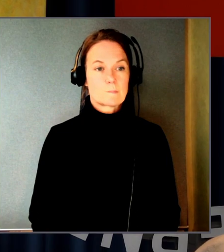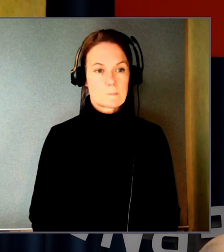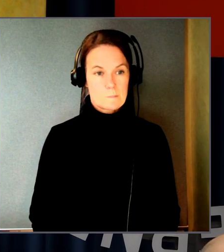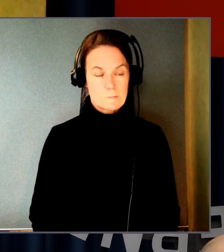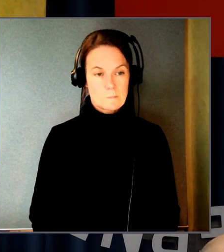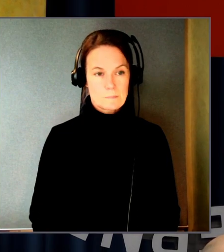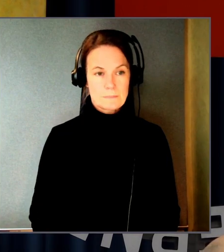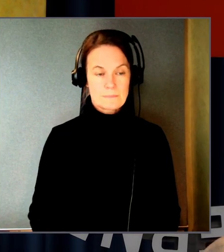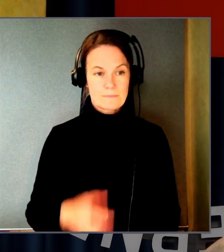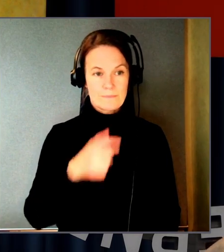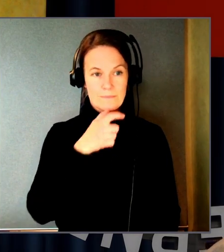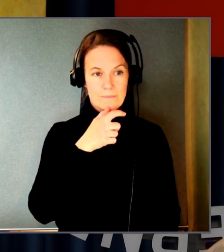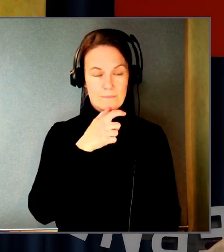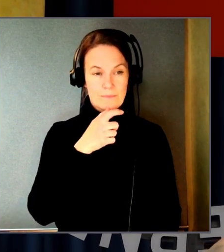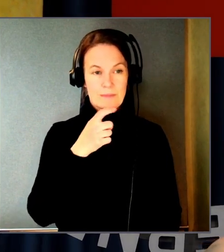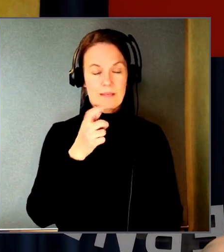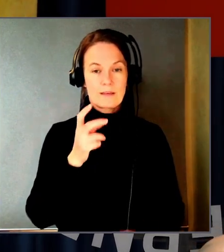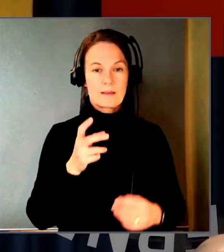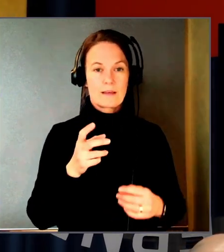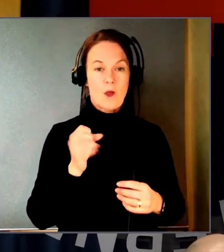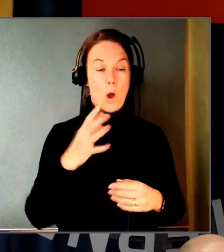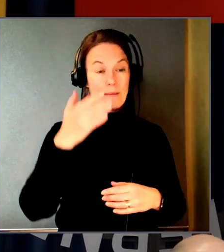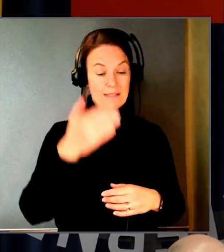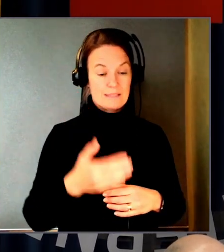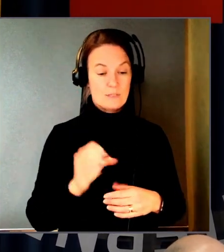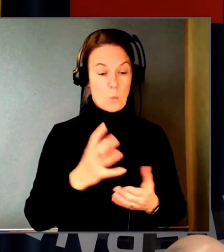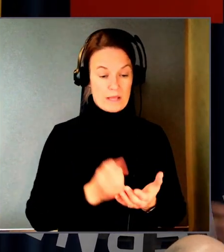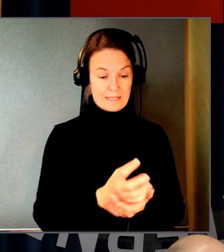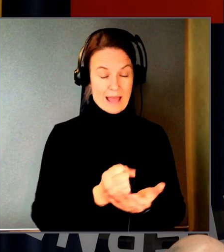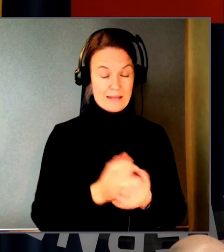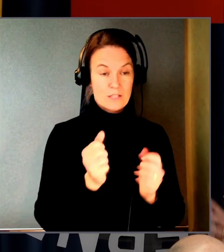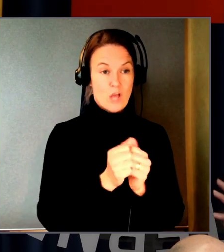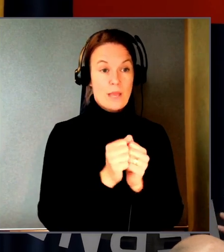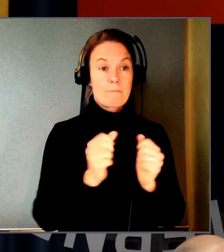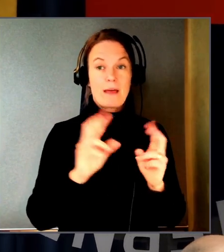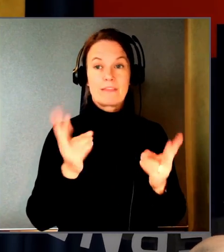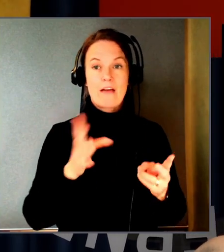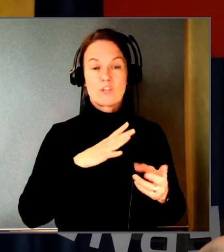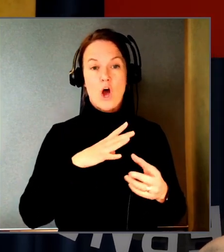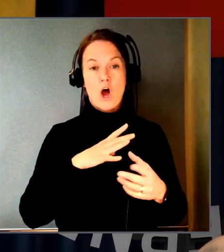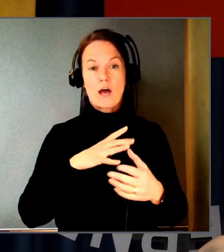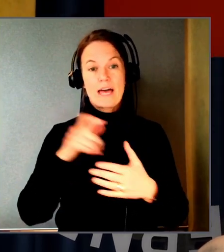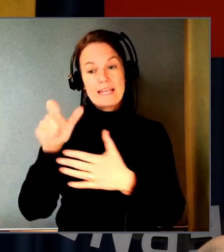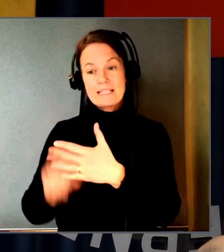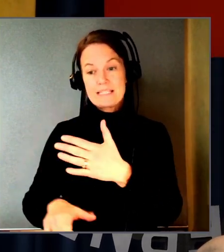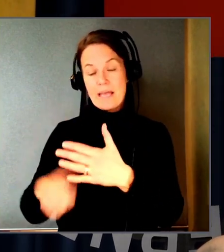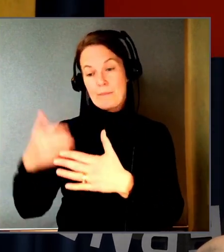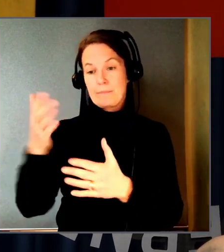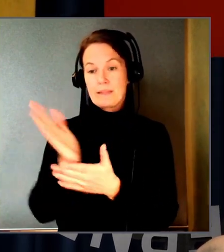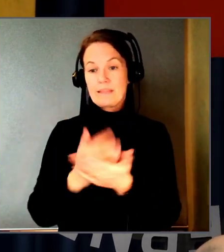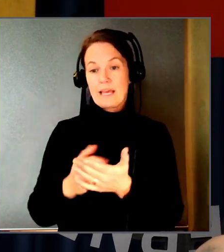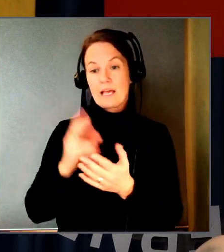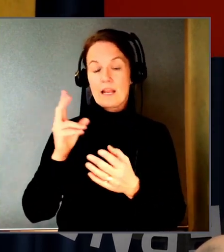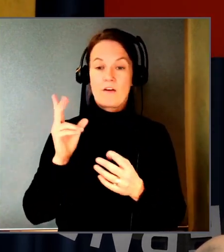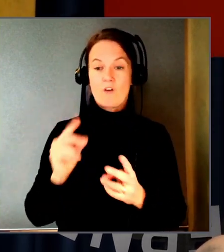Lite grann på samma spår, jag repeterar frågan. Om det är en sajt där man säljer saker, men man har även en receptdel för inspiration och så.